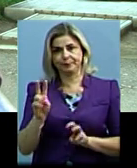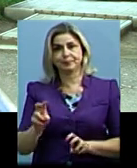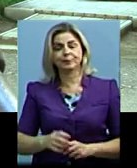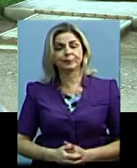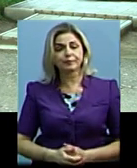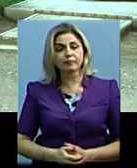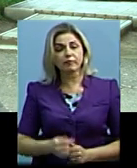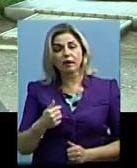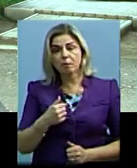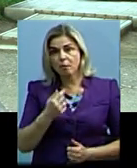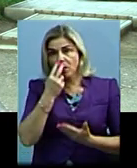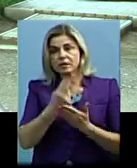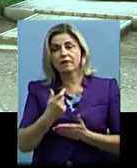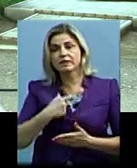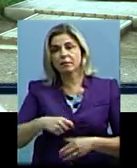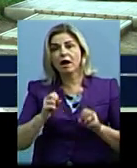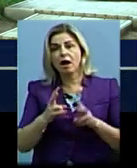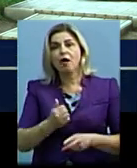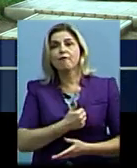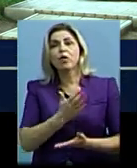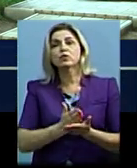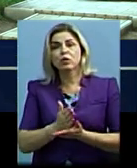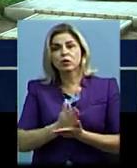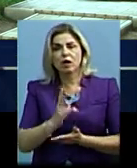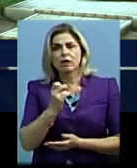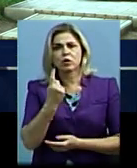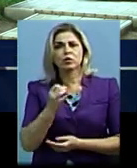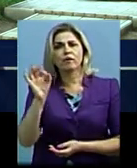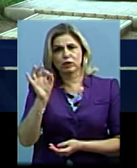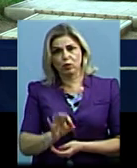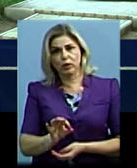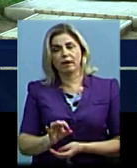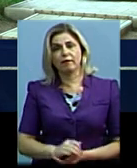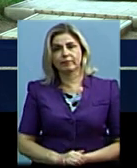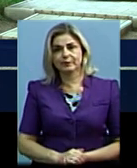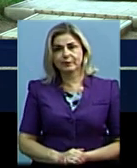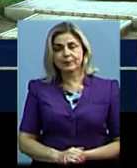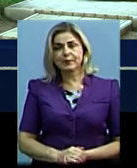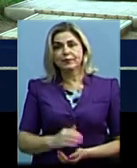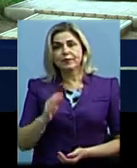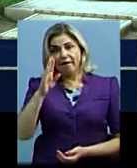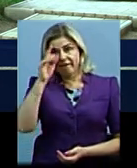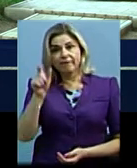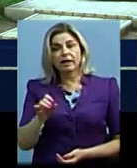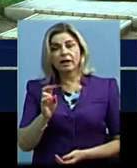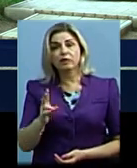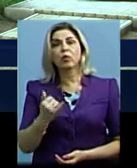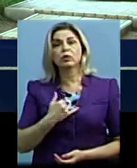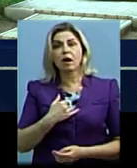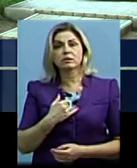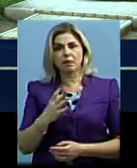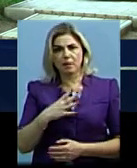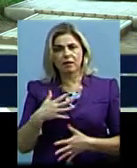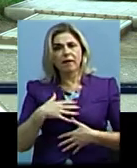військовослужбовець на всі 100%. Він у нас був відданий